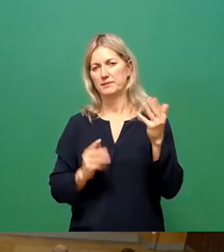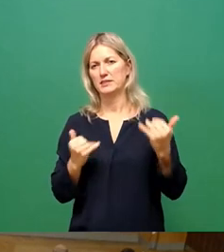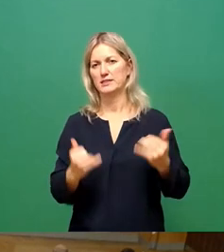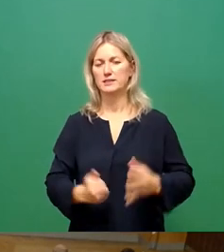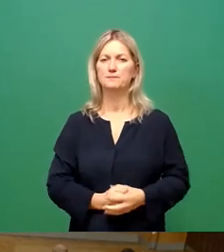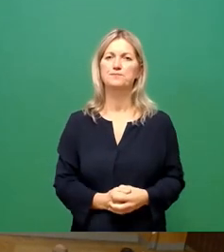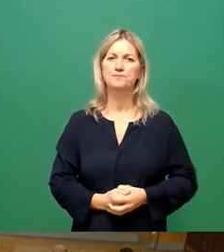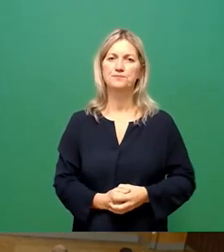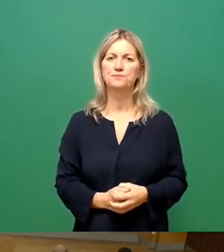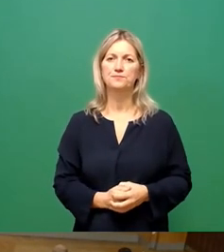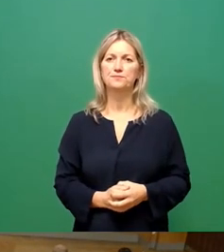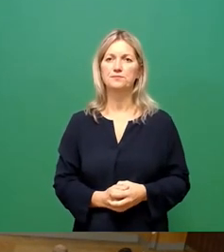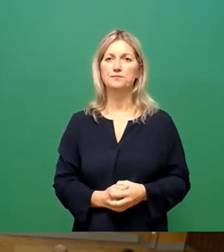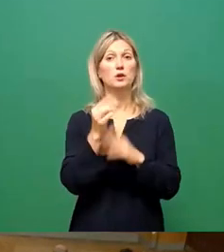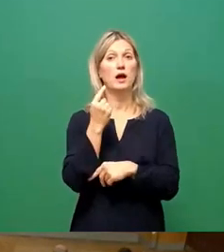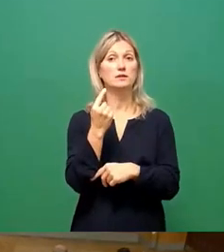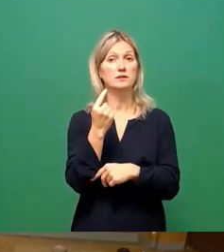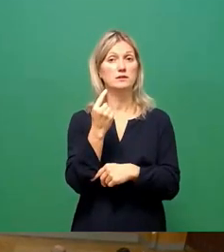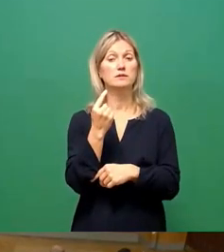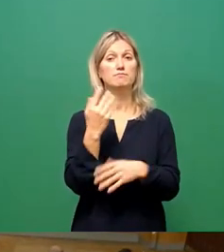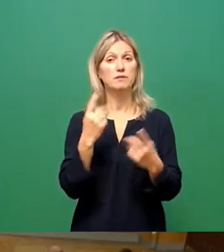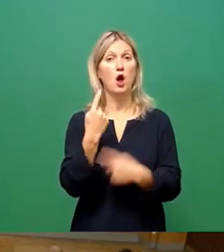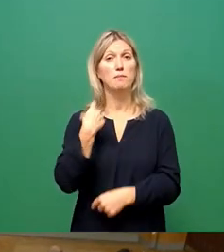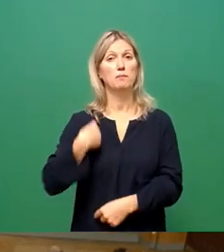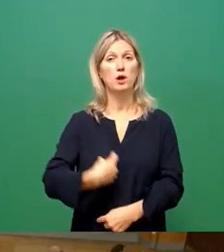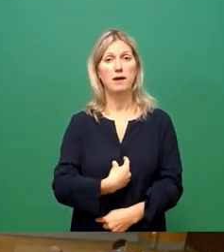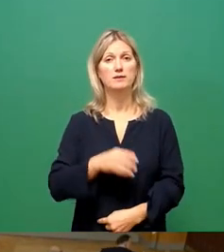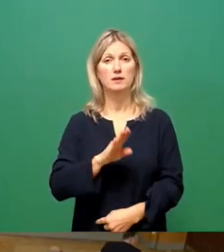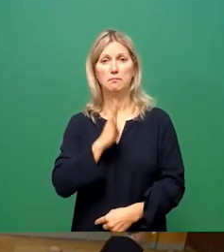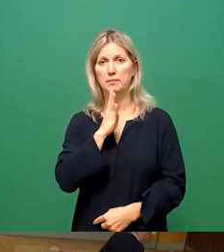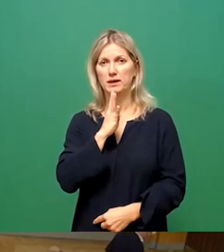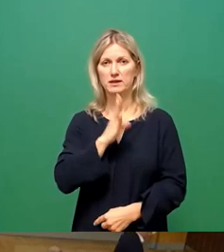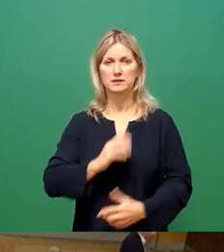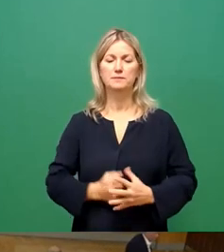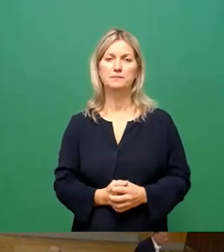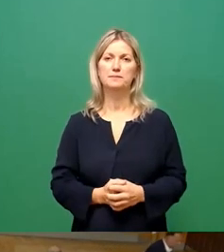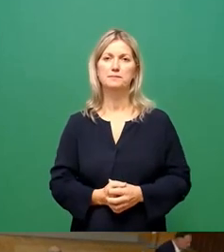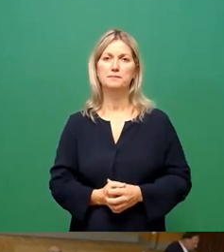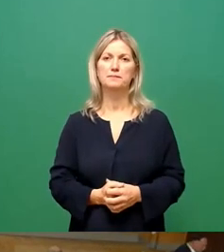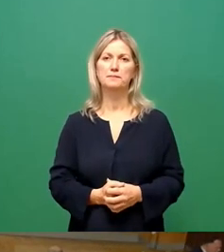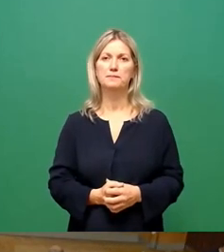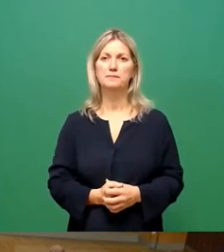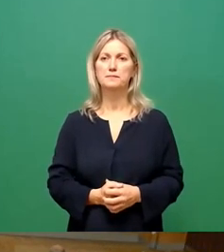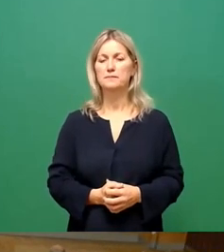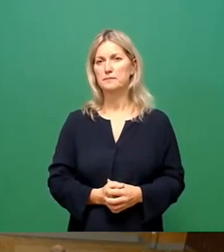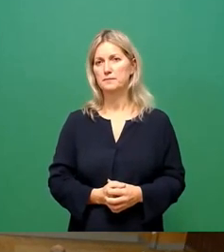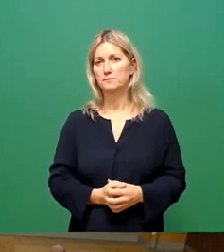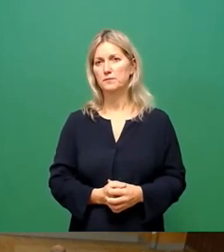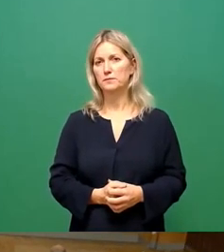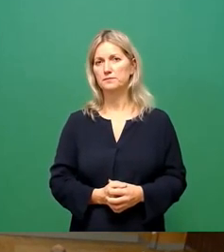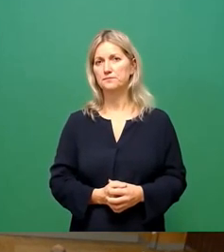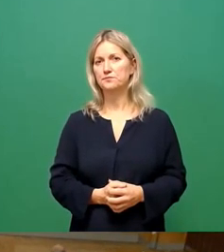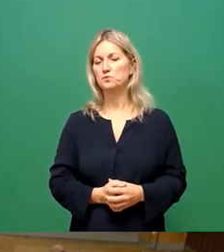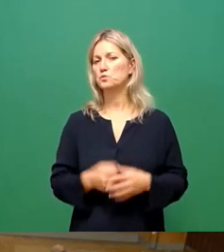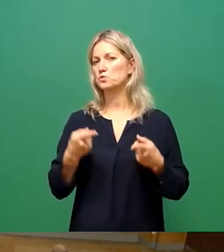Zunächst darf ich den Punkt 1 des Oberbürgermeisters und Ihnen mal kurz